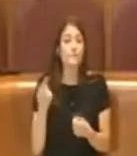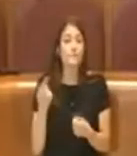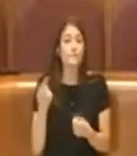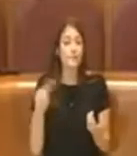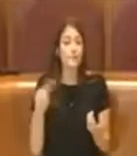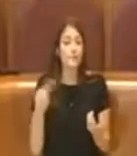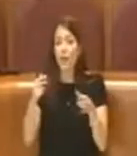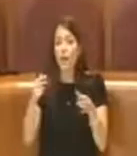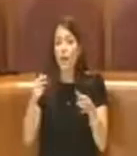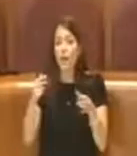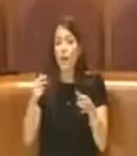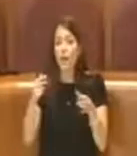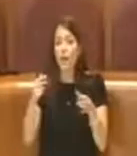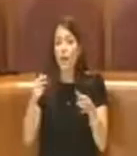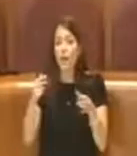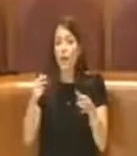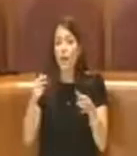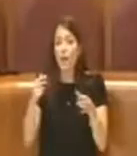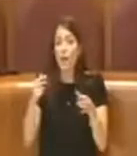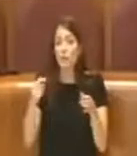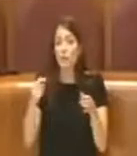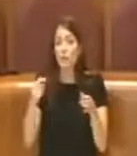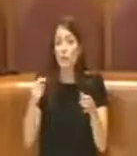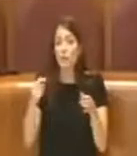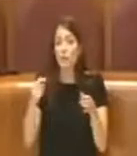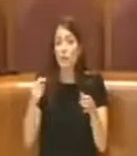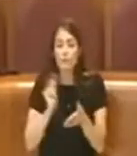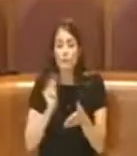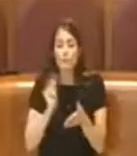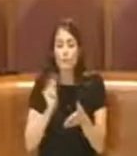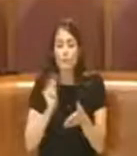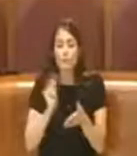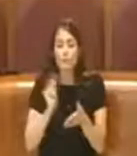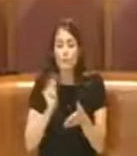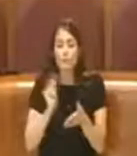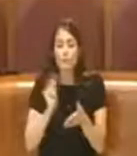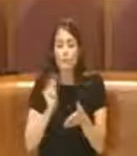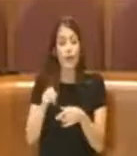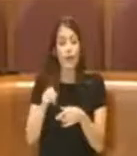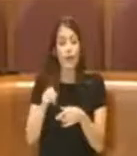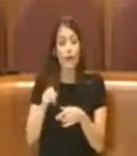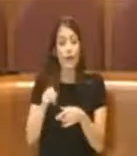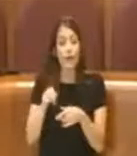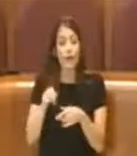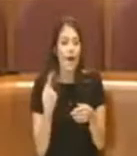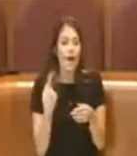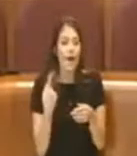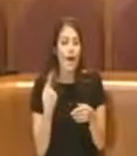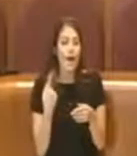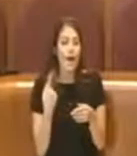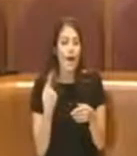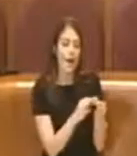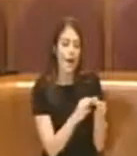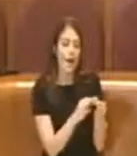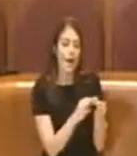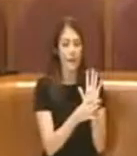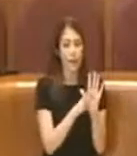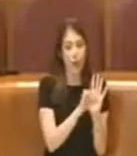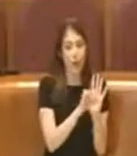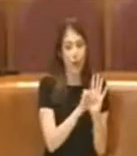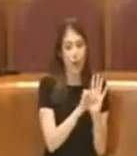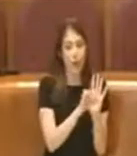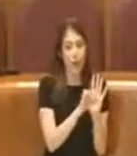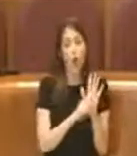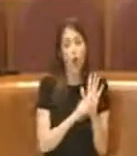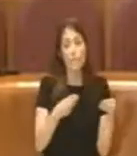un palazzo comunale perché è una scuola quello e le targhe non si possono, secondo l'articolo 40 del codice dei beni